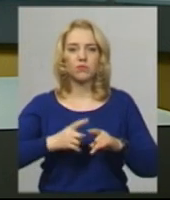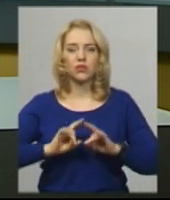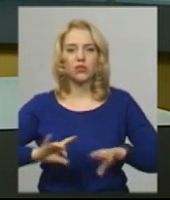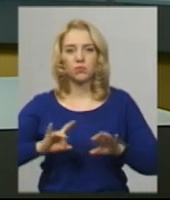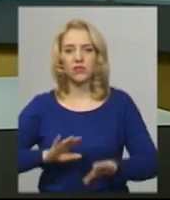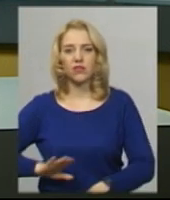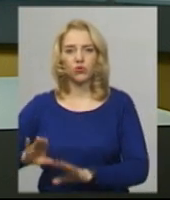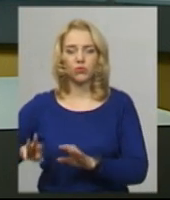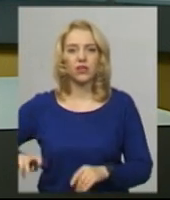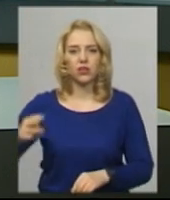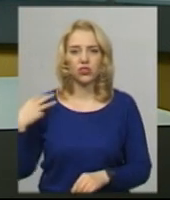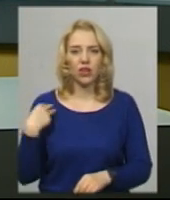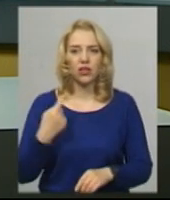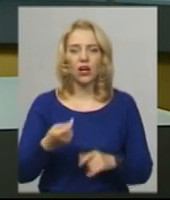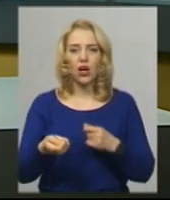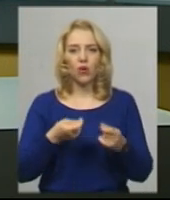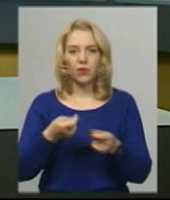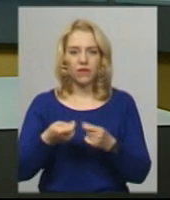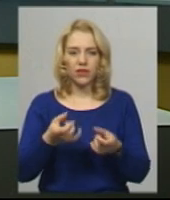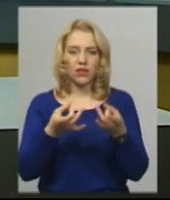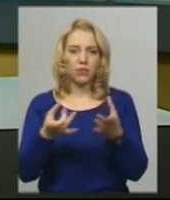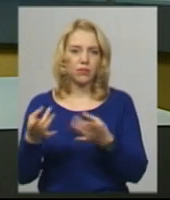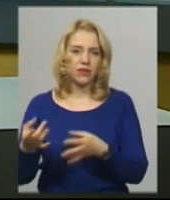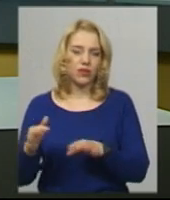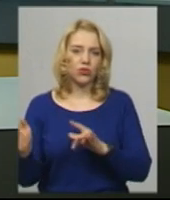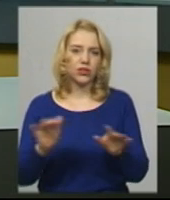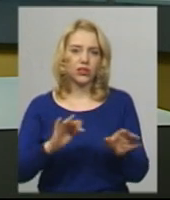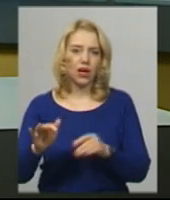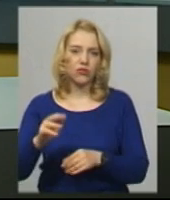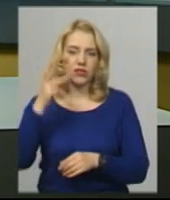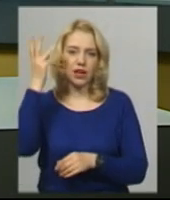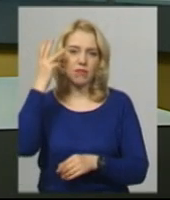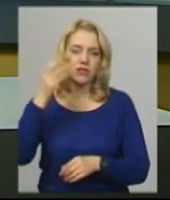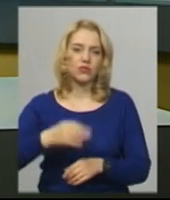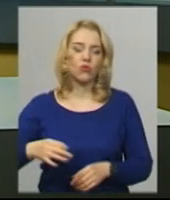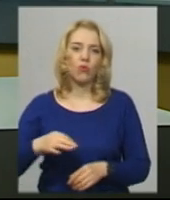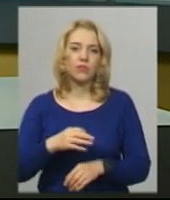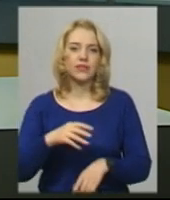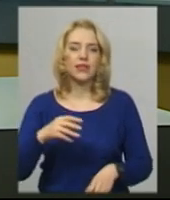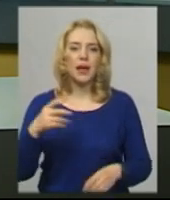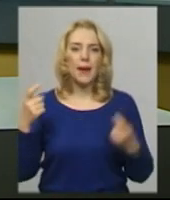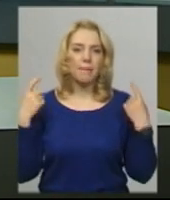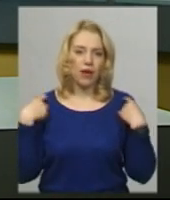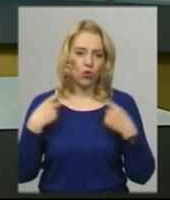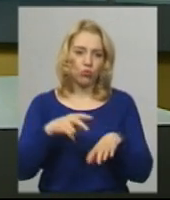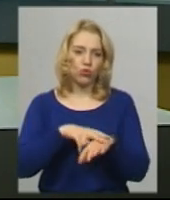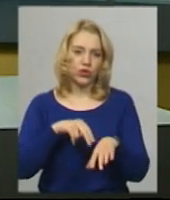заступник начальника управління превентивної діяльності у Хмельницькій області майор поліції Тарас Гуменюк.